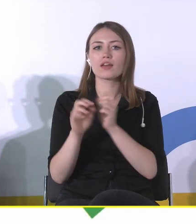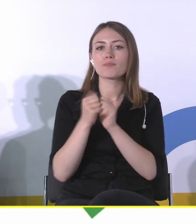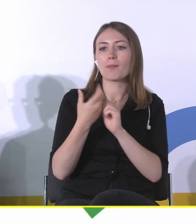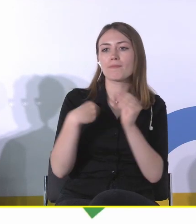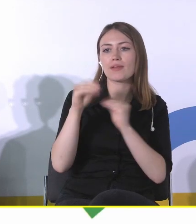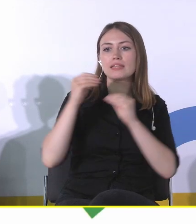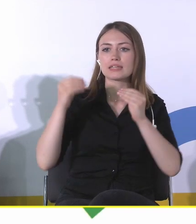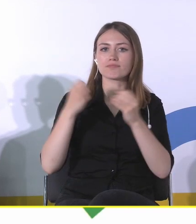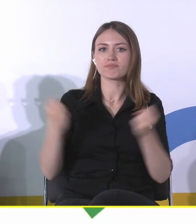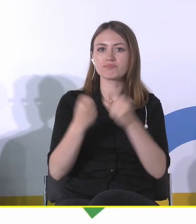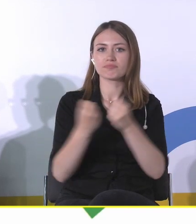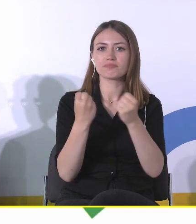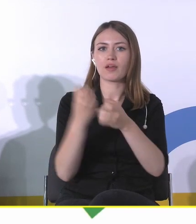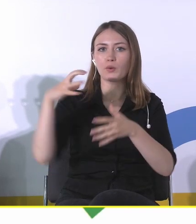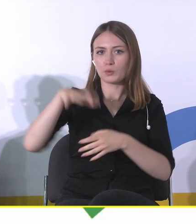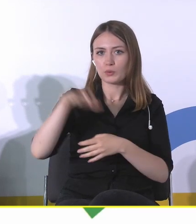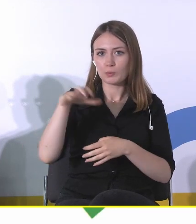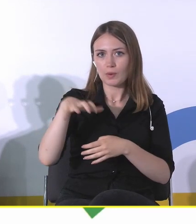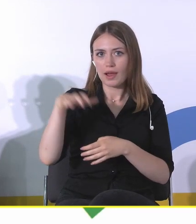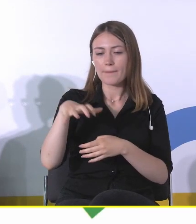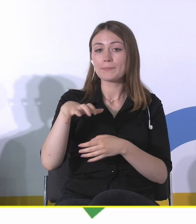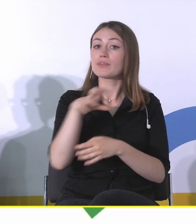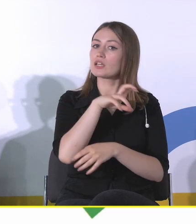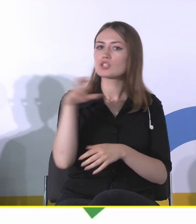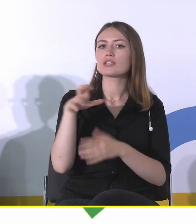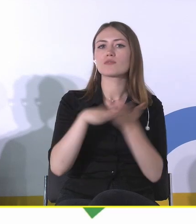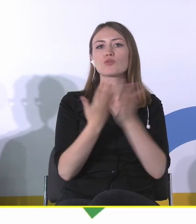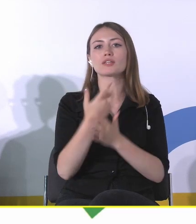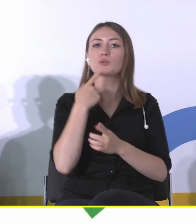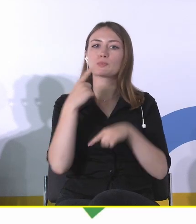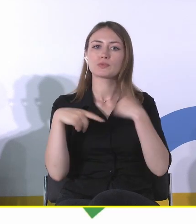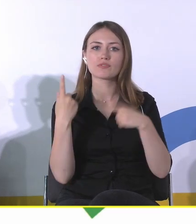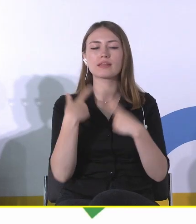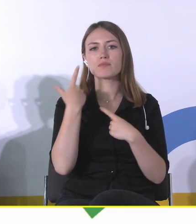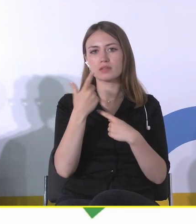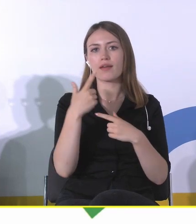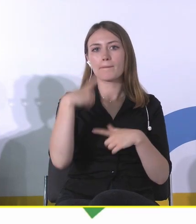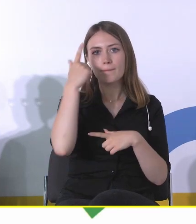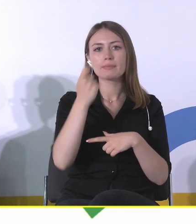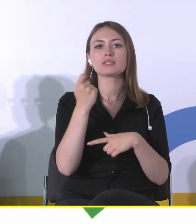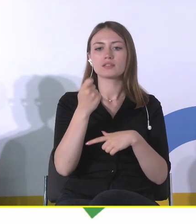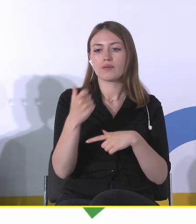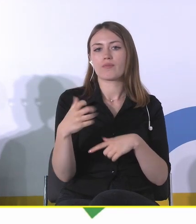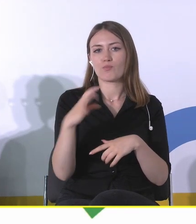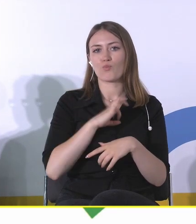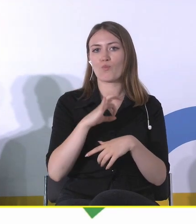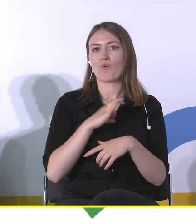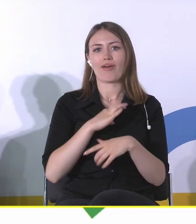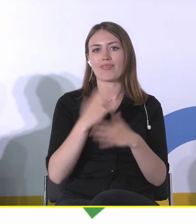grupę depozytariuszy, czy mówimy też o pamięci indywidualnej, która zahacza nam o sentyment też.